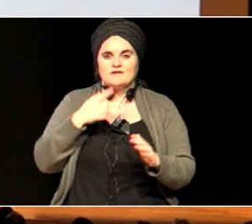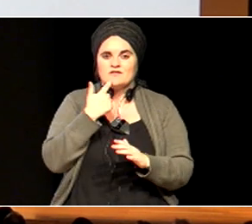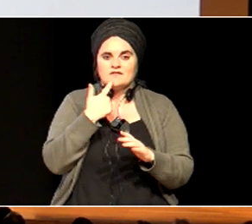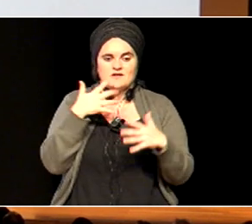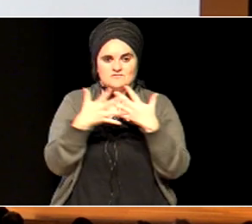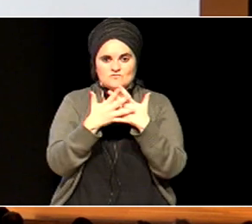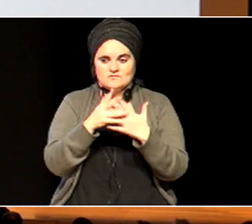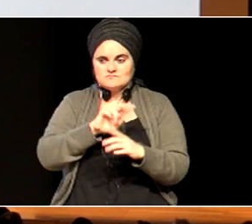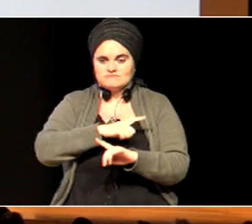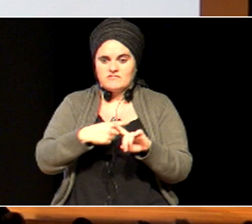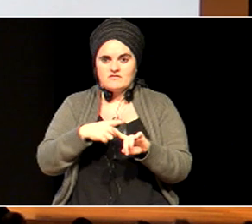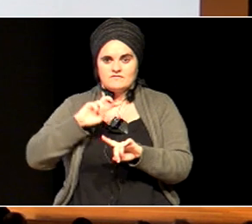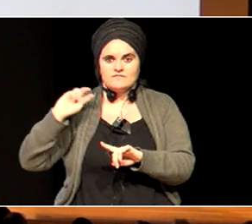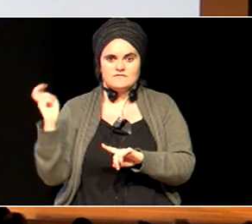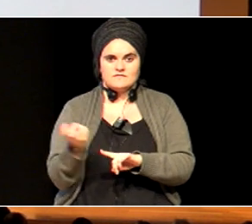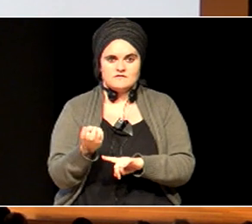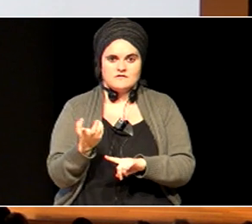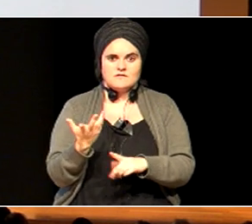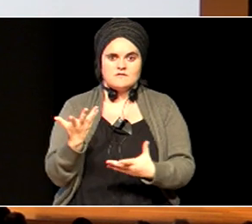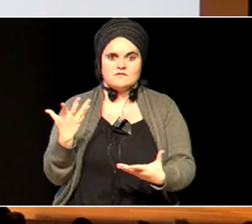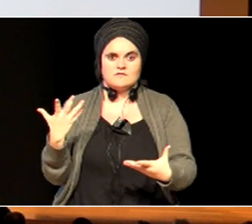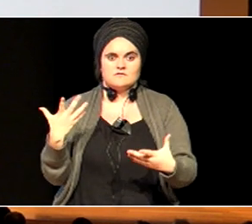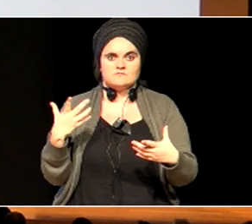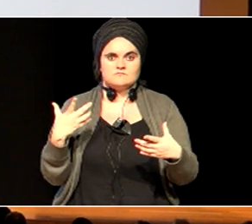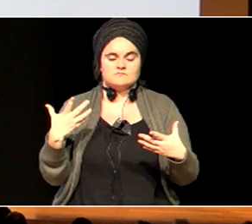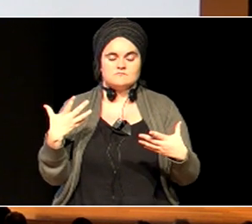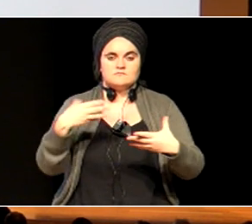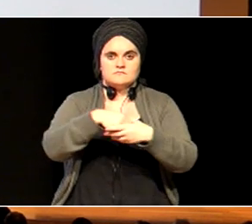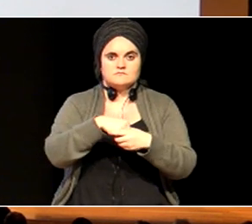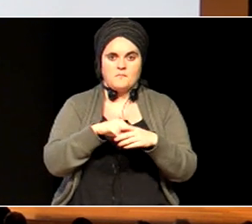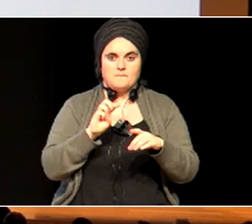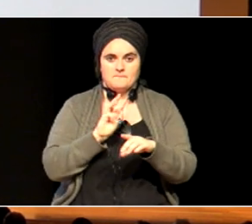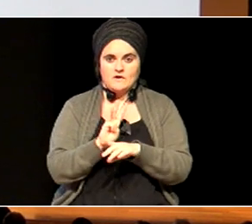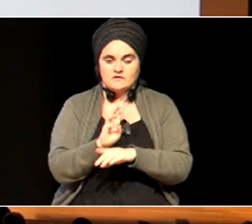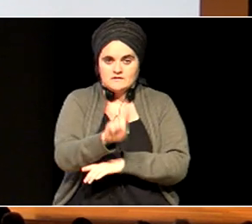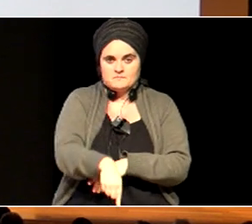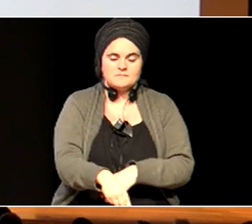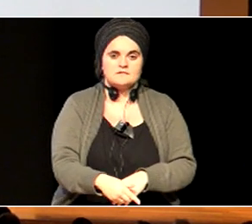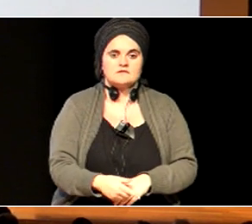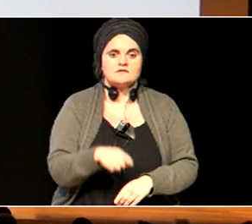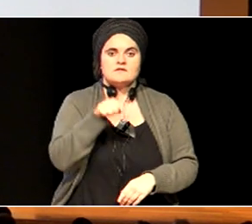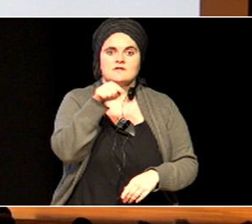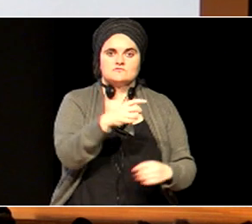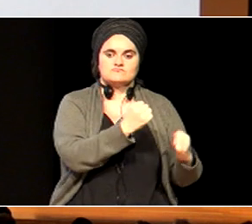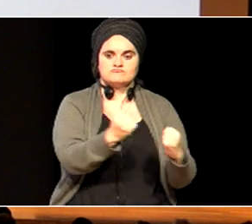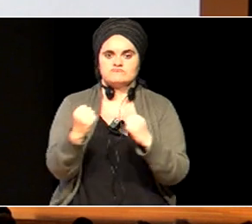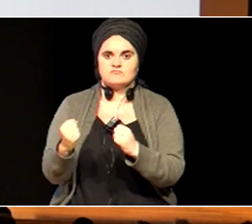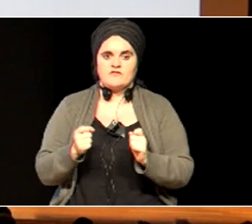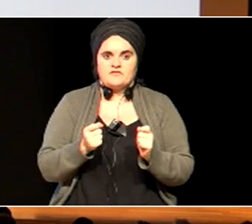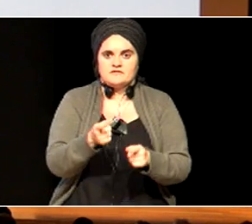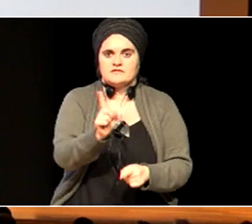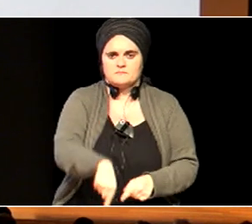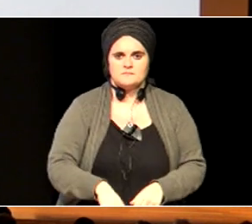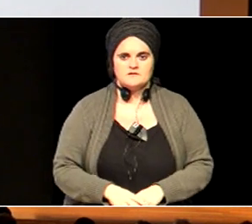daude unidade terapeutikoa, ba, esan nahi dut, hor badau de bebai, indar gune batzuk, eta ez dut ezaten,